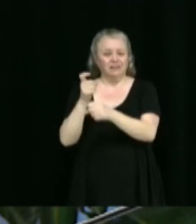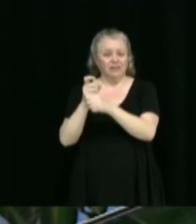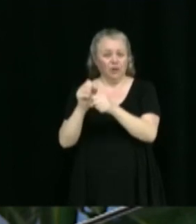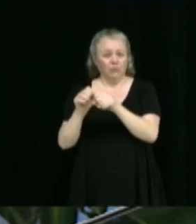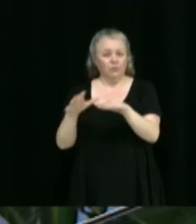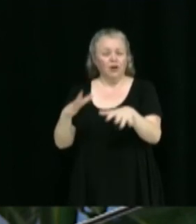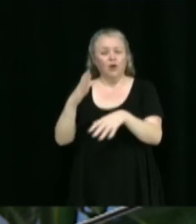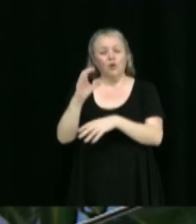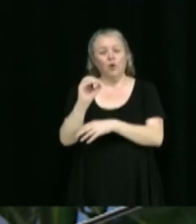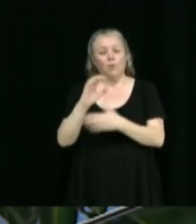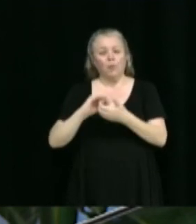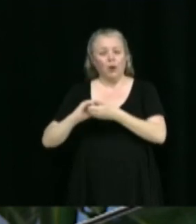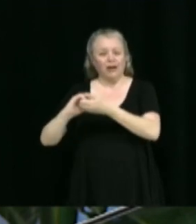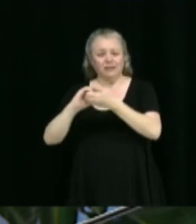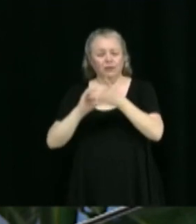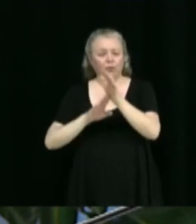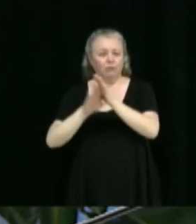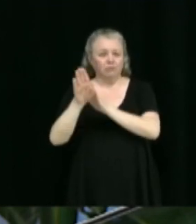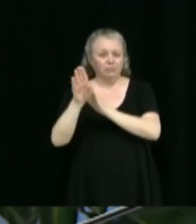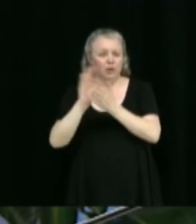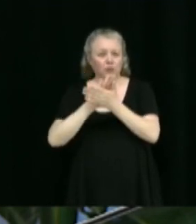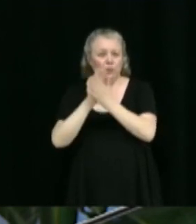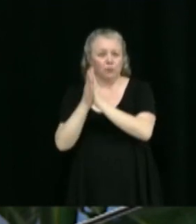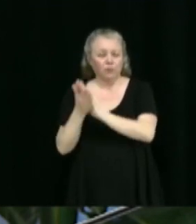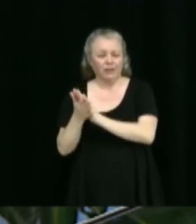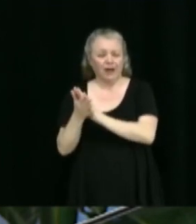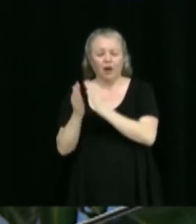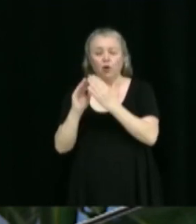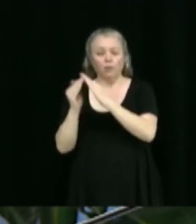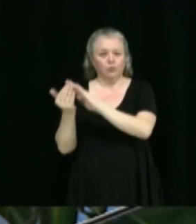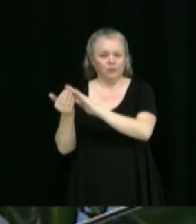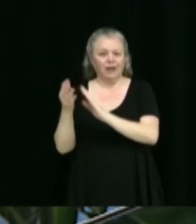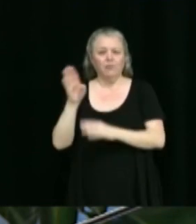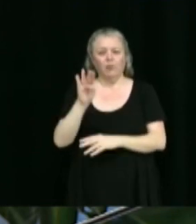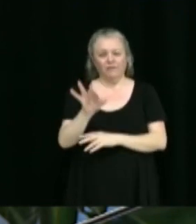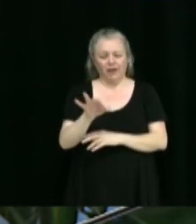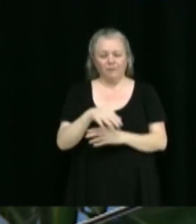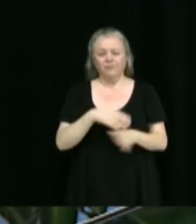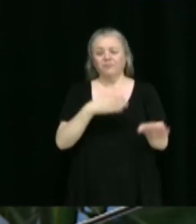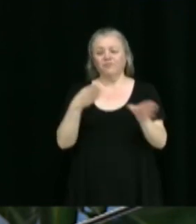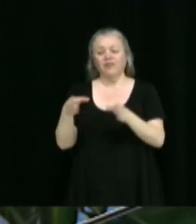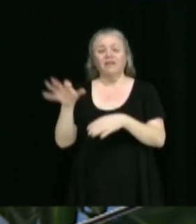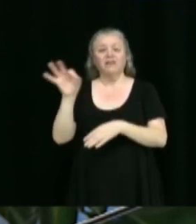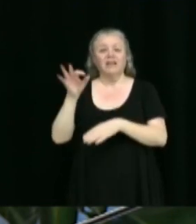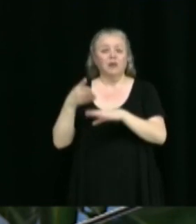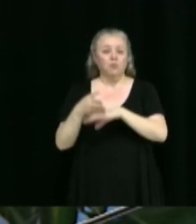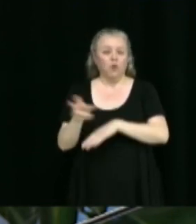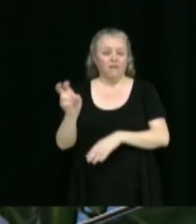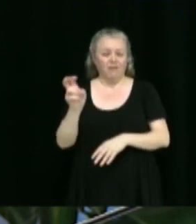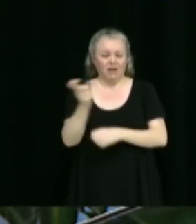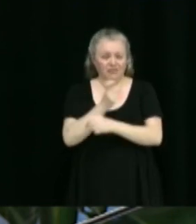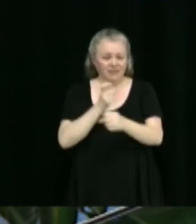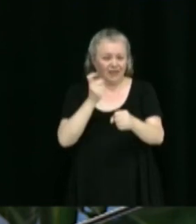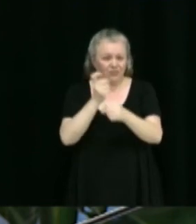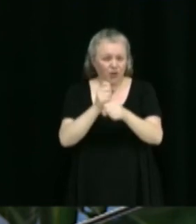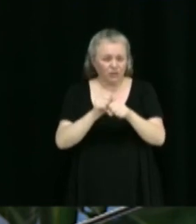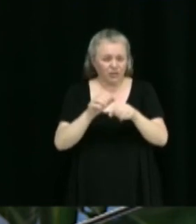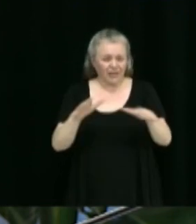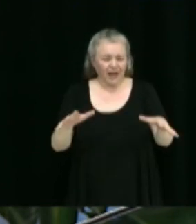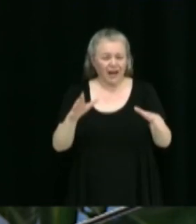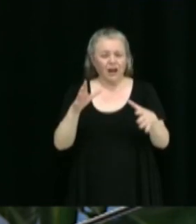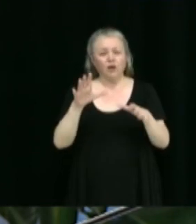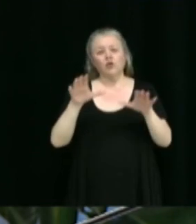à la Corporation de développement communautaire des Bois-Francs, Frédéric Boisvert, directeur général à la Corporation de développement